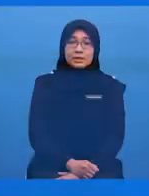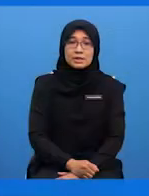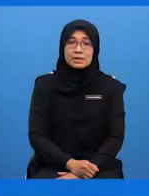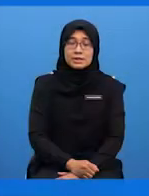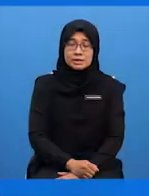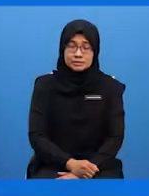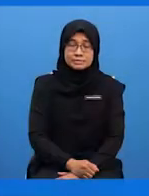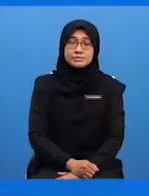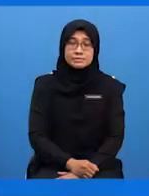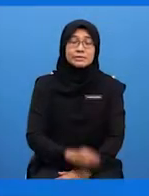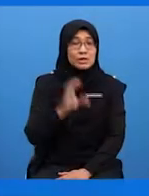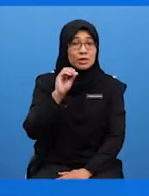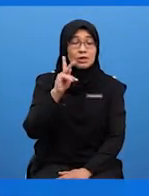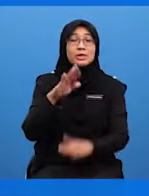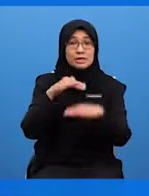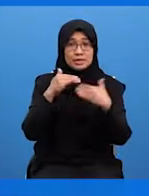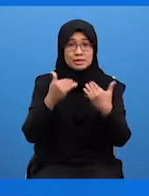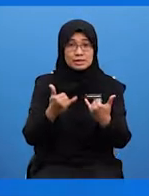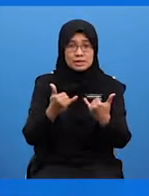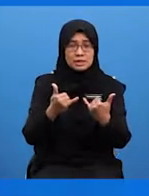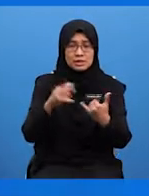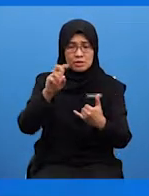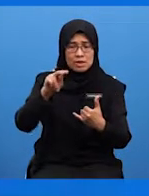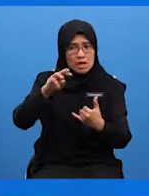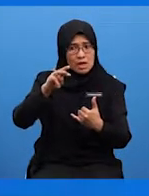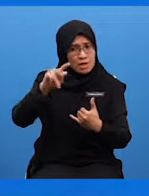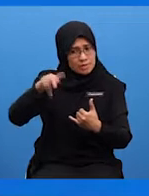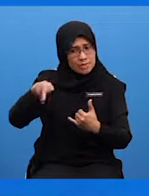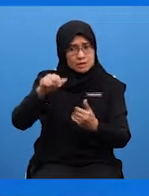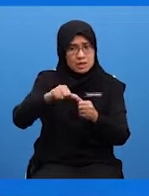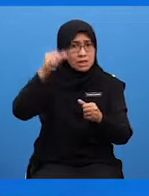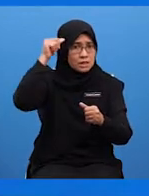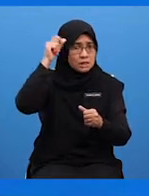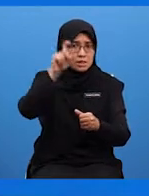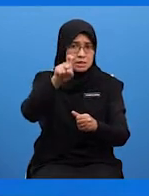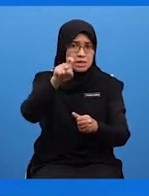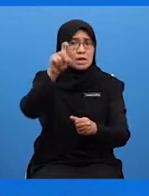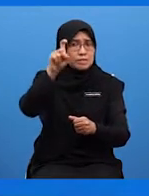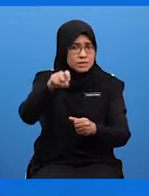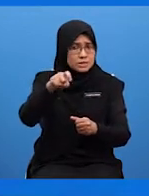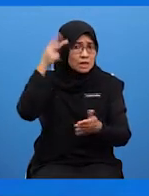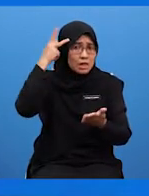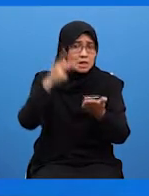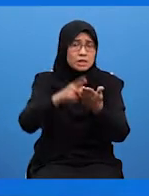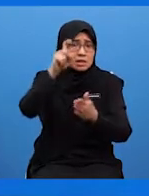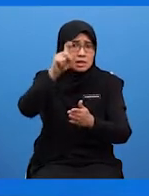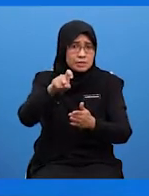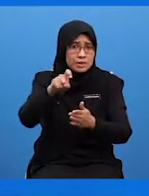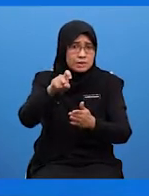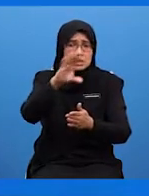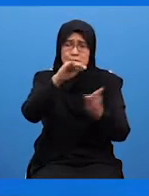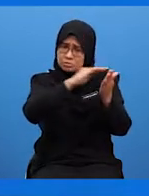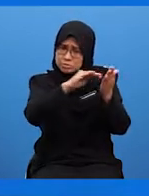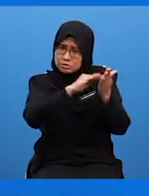Baiklah pelajar-pelajar dan juga Cikgu Donz Diingatkan sekali lagi bahawa anda perlulah mengenalpasti dan